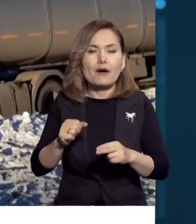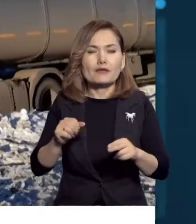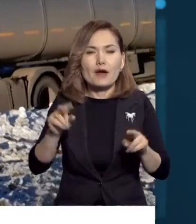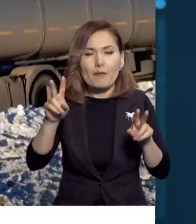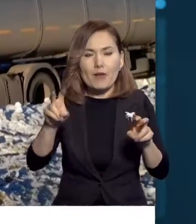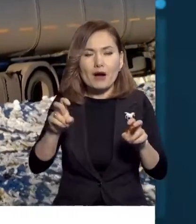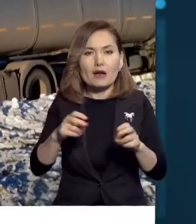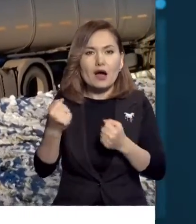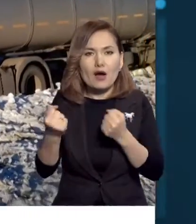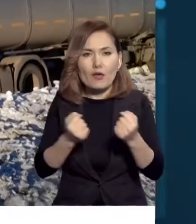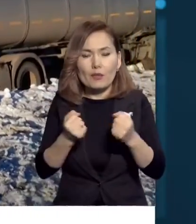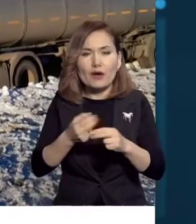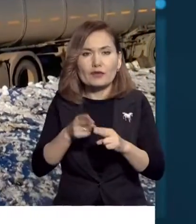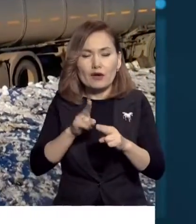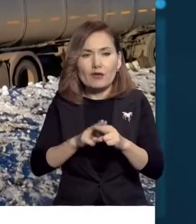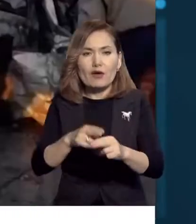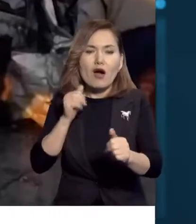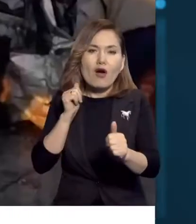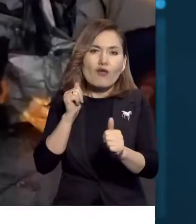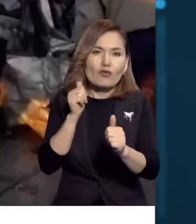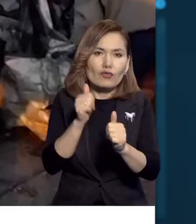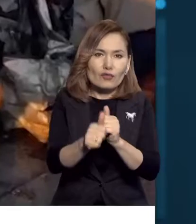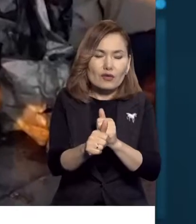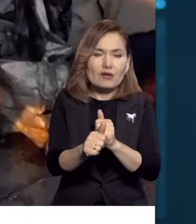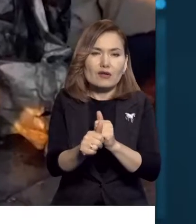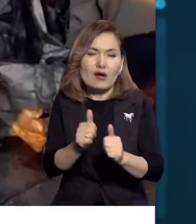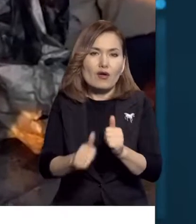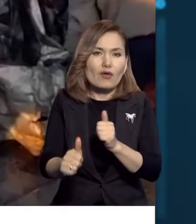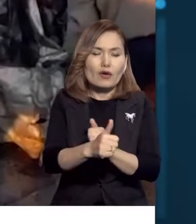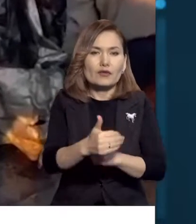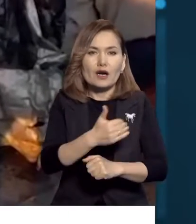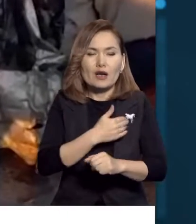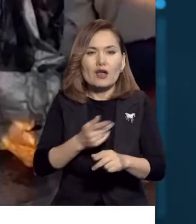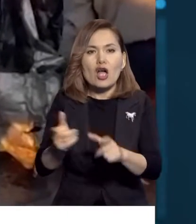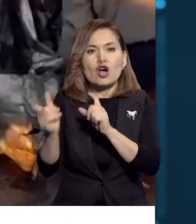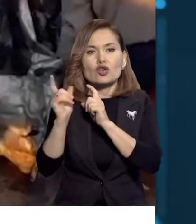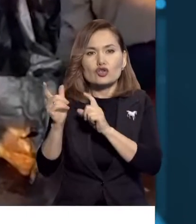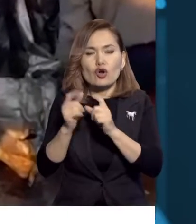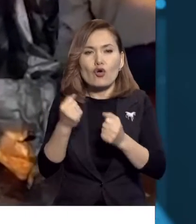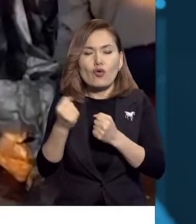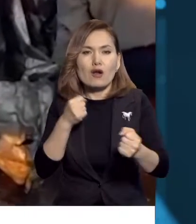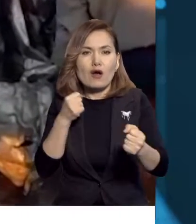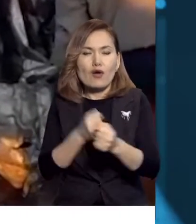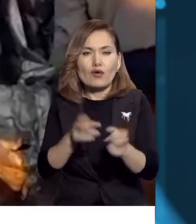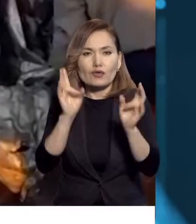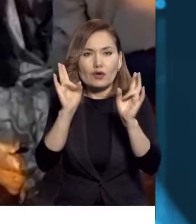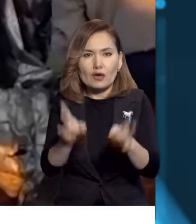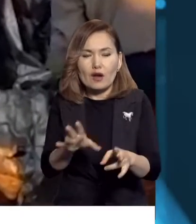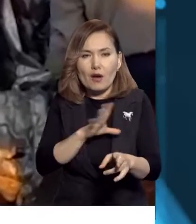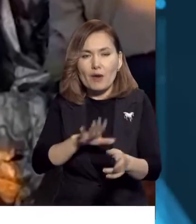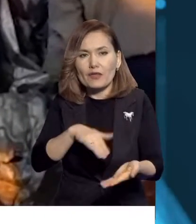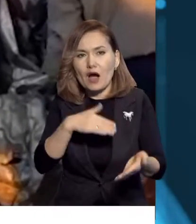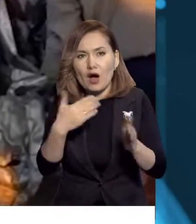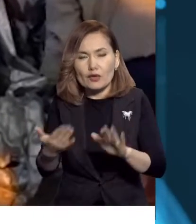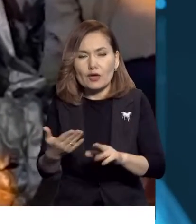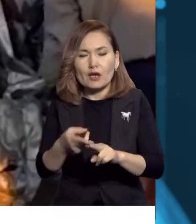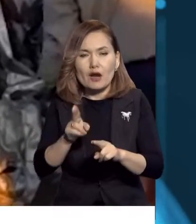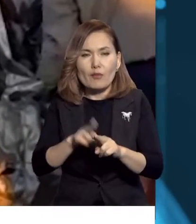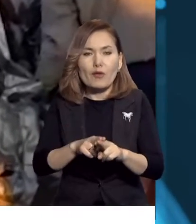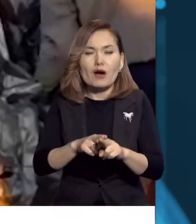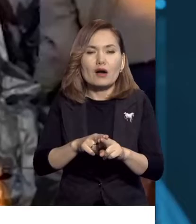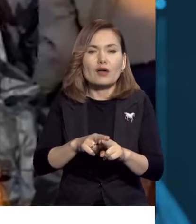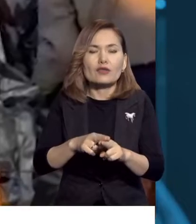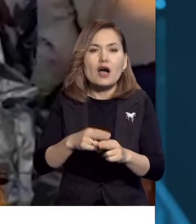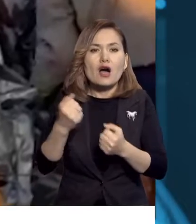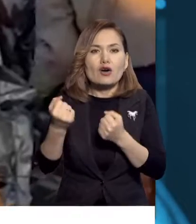жүргіз өшісі, алдындағы көлікті басып өз бақшы болған алайда жүп көлігіне соқтығызқан женгіл көлік жол жиегіне аударлып кетіп, жүргіз өші